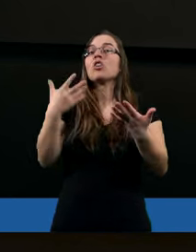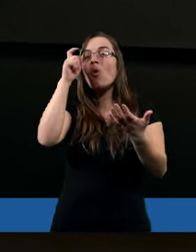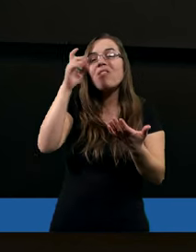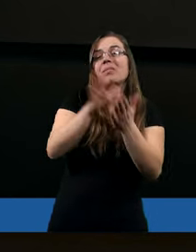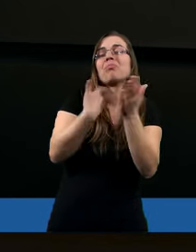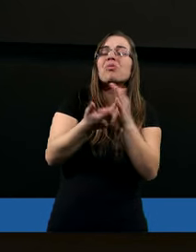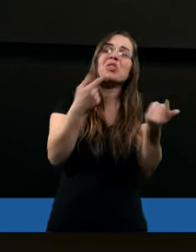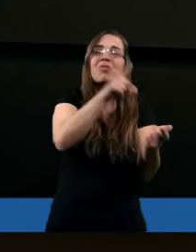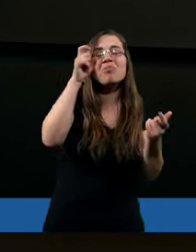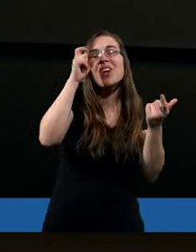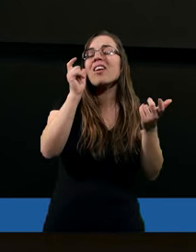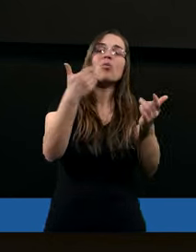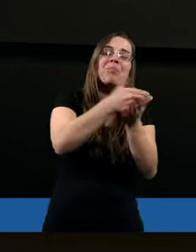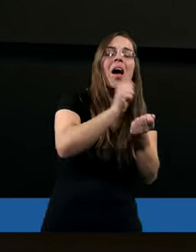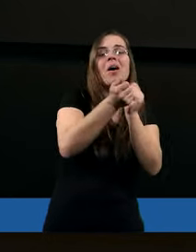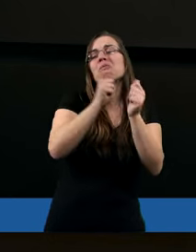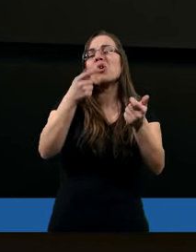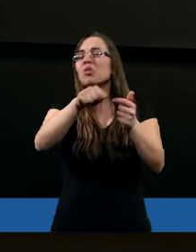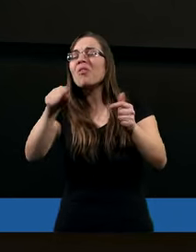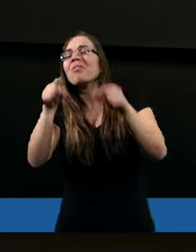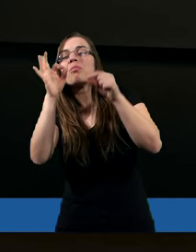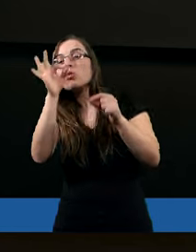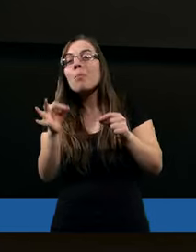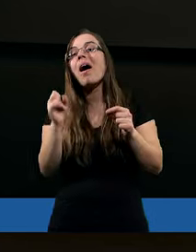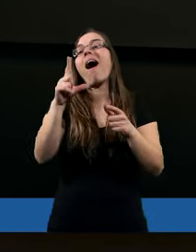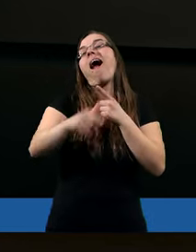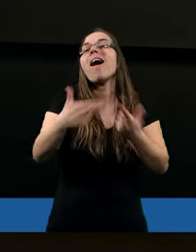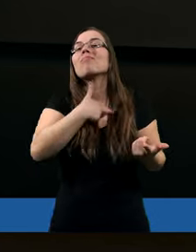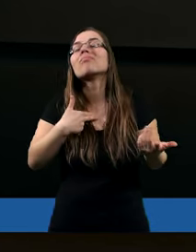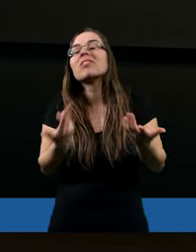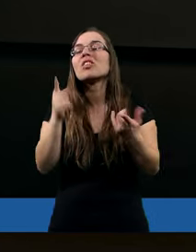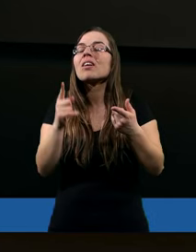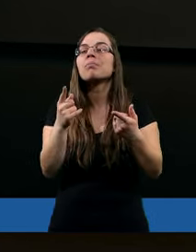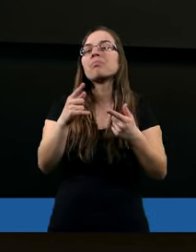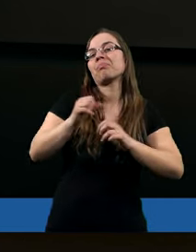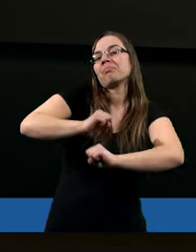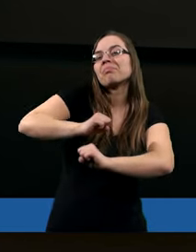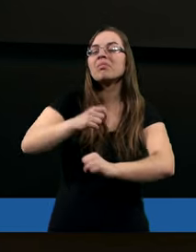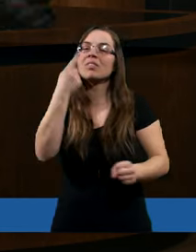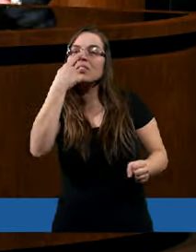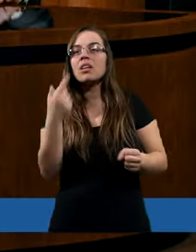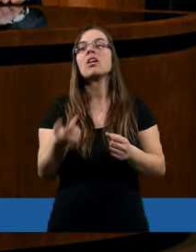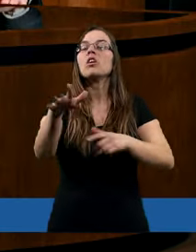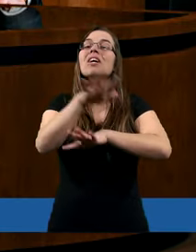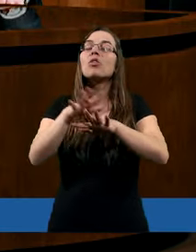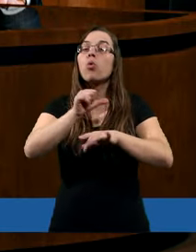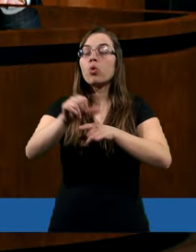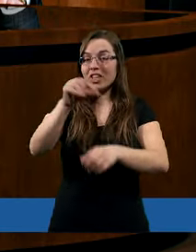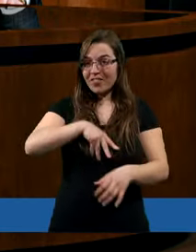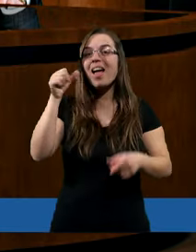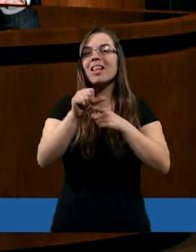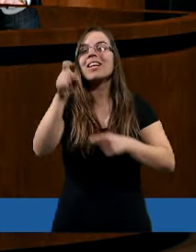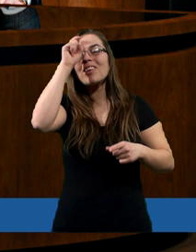Twojego życia, prawda? No ale Ty niestety widzisz to inaczej. Tak, Woldomarze, proszę. Duch Święty jest istotą boską